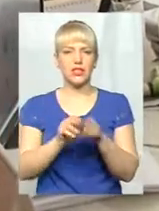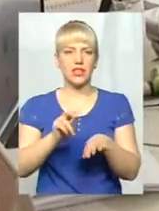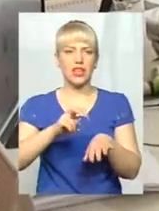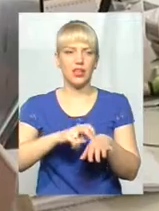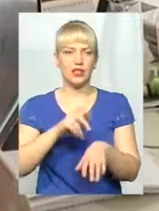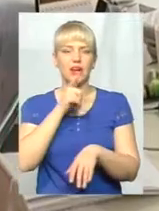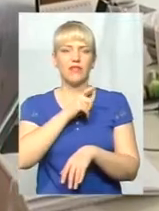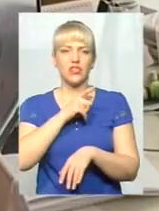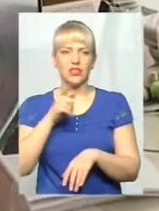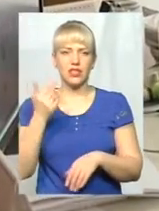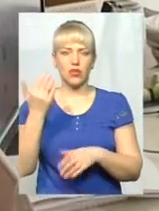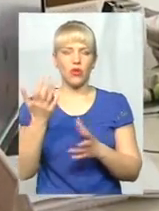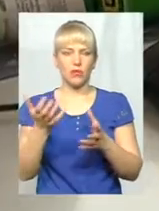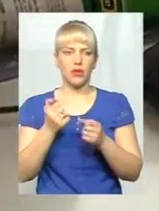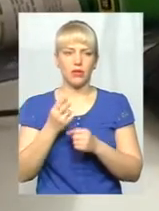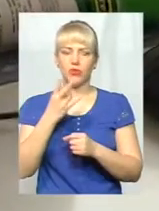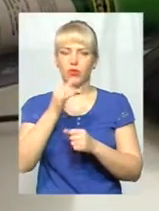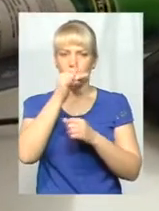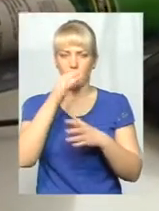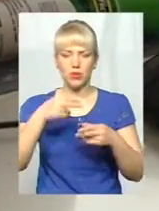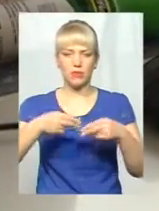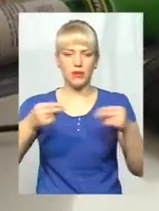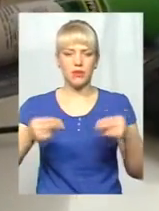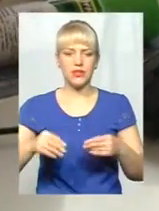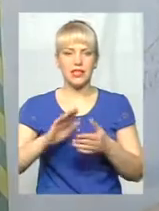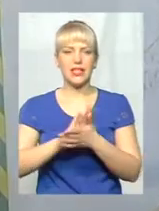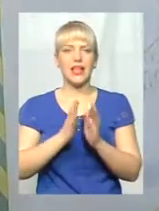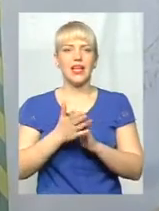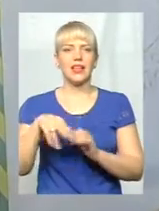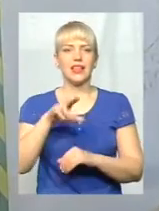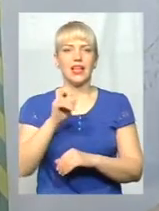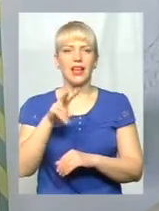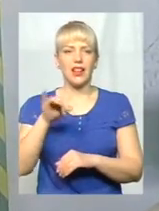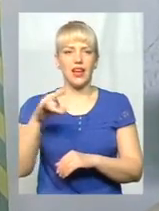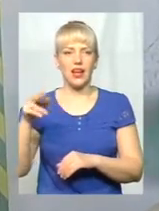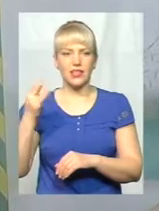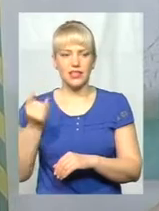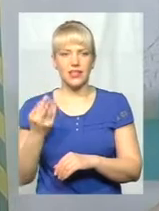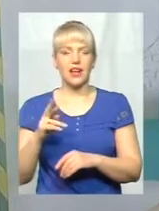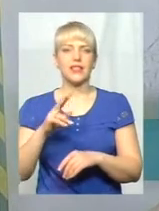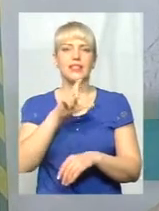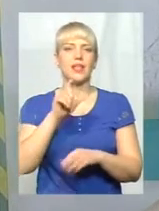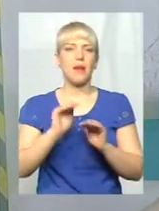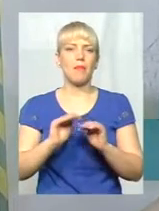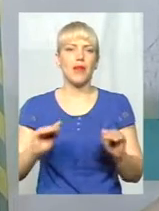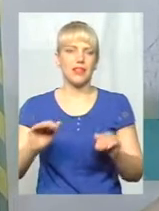прийому. Щоправда, не можна підписати декларацію наразі з педіатрами. На жаль, на сьогодні,